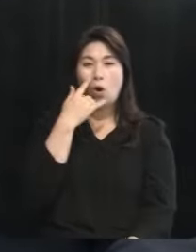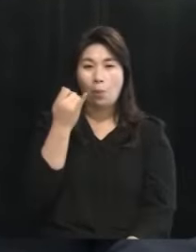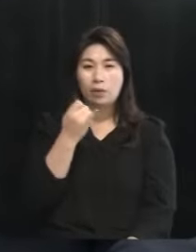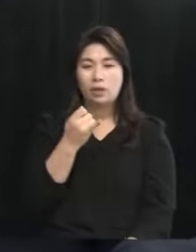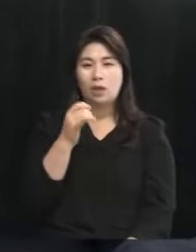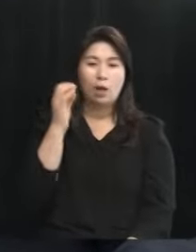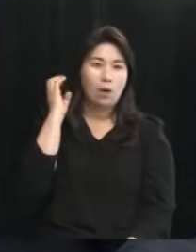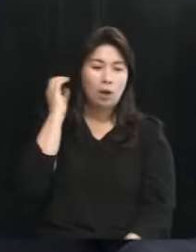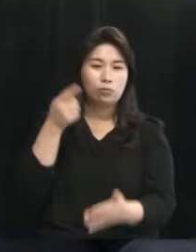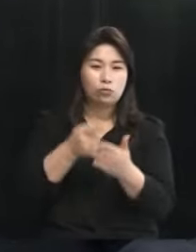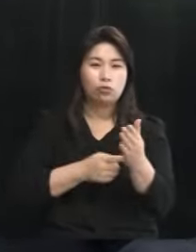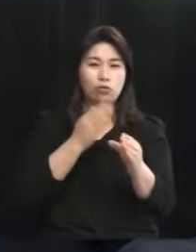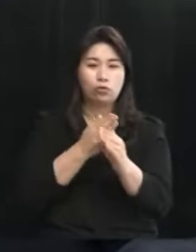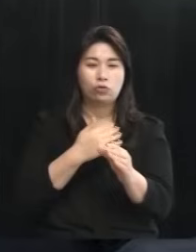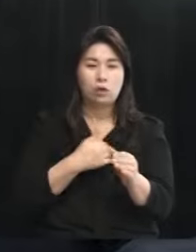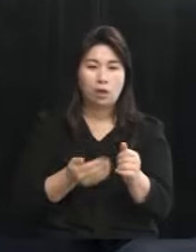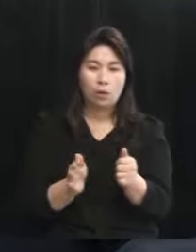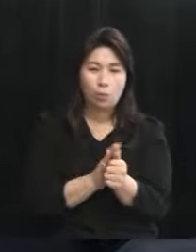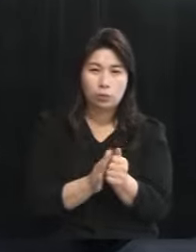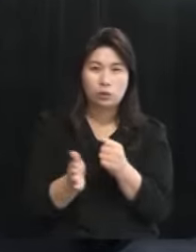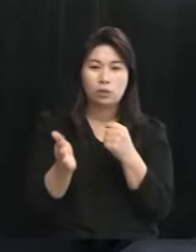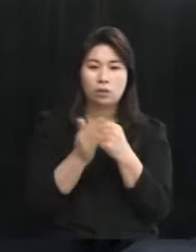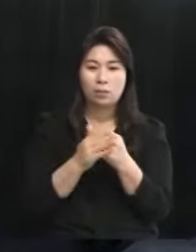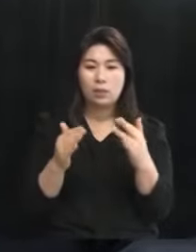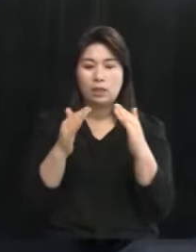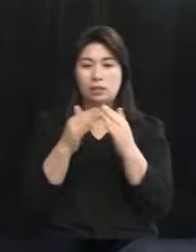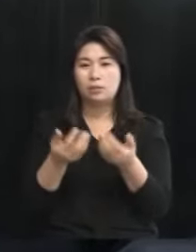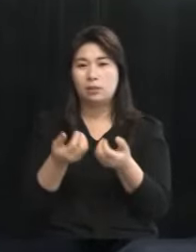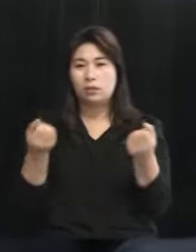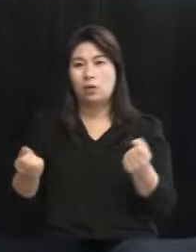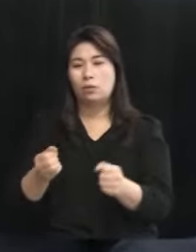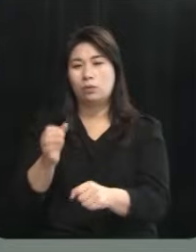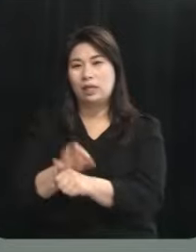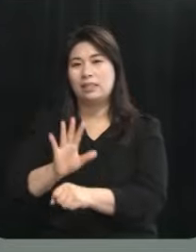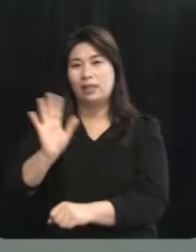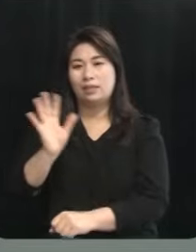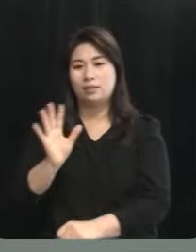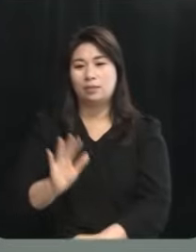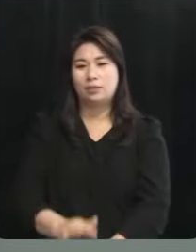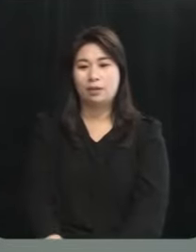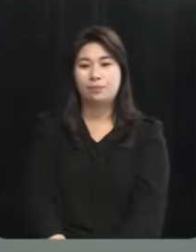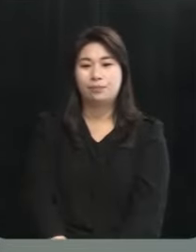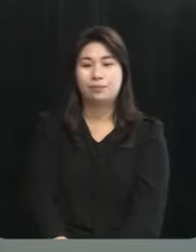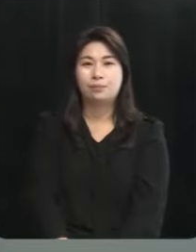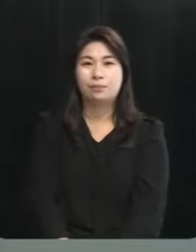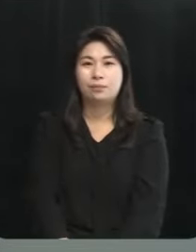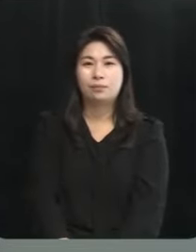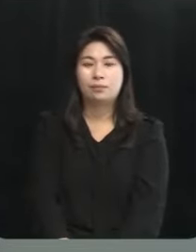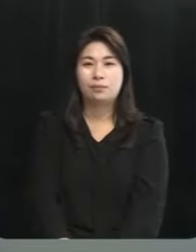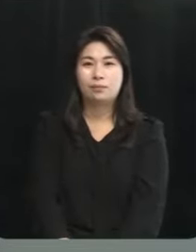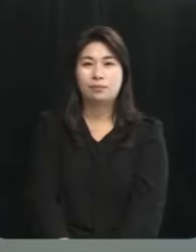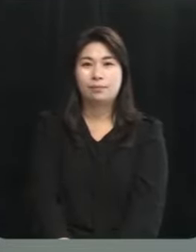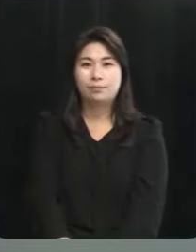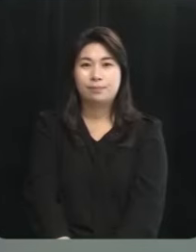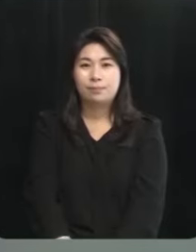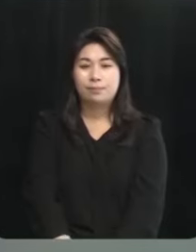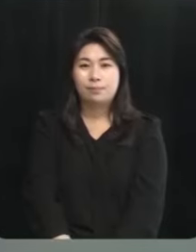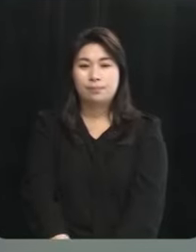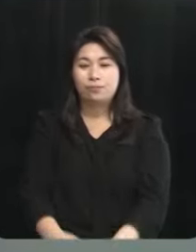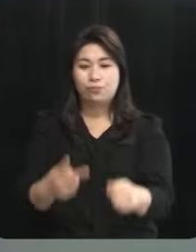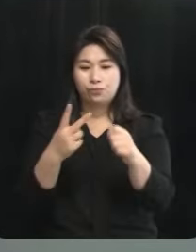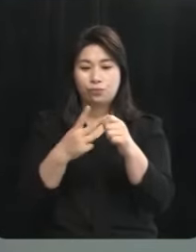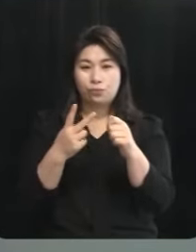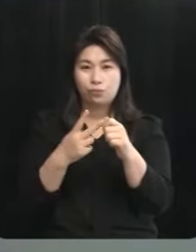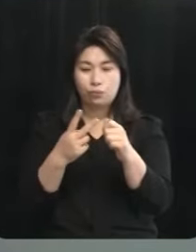하셔서 제가 모시고 있어서 집을 따로 구매하지 않았습니다 네 여기까지 듣도록 하겠습니다 두 번째